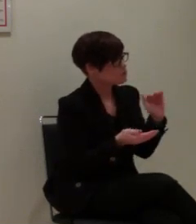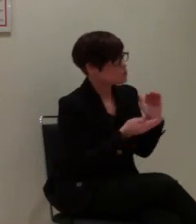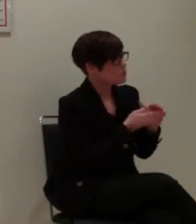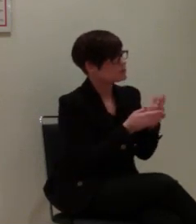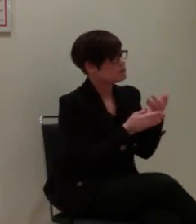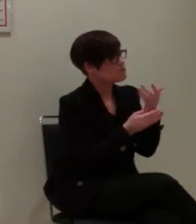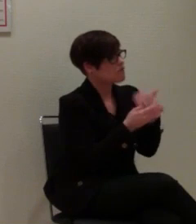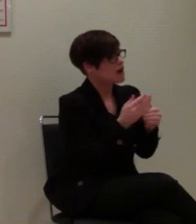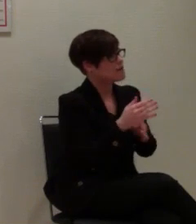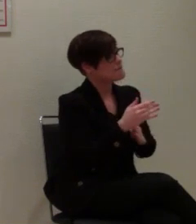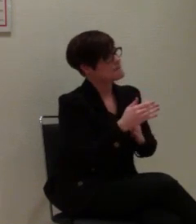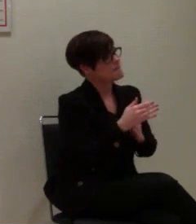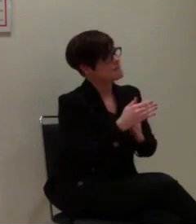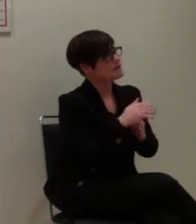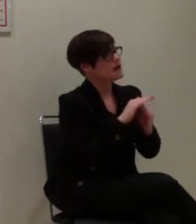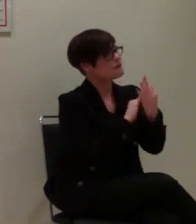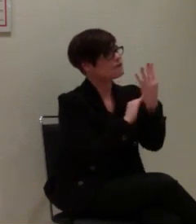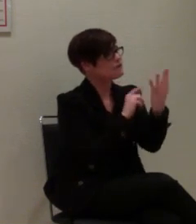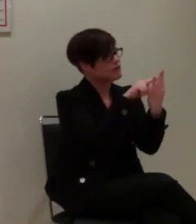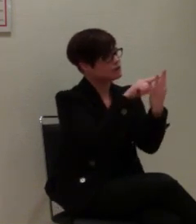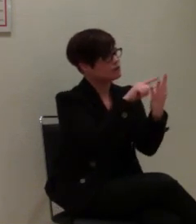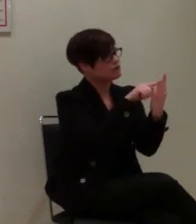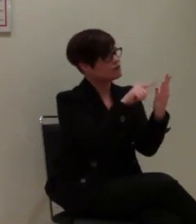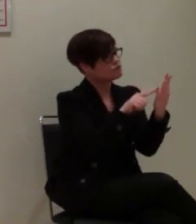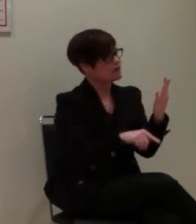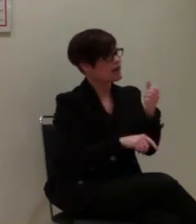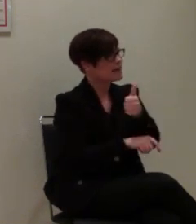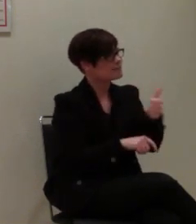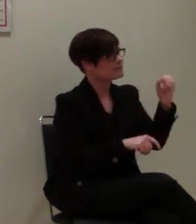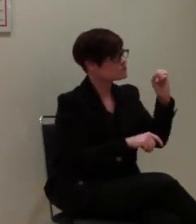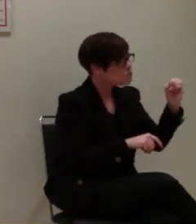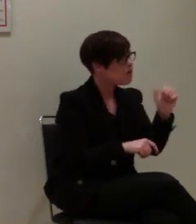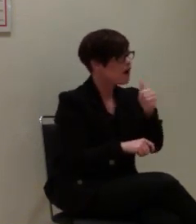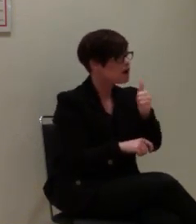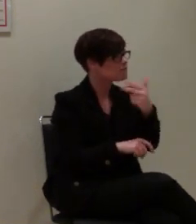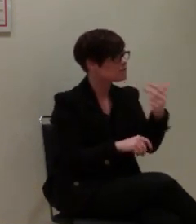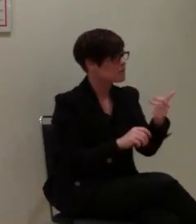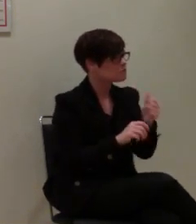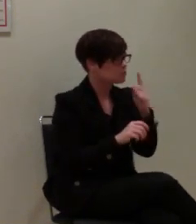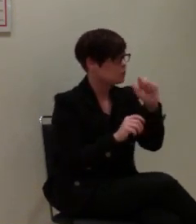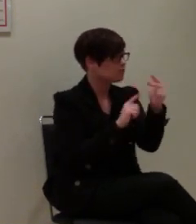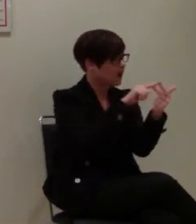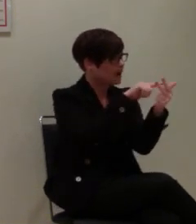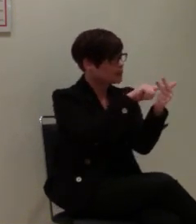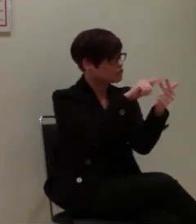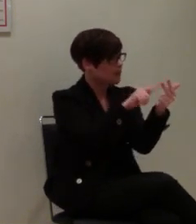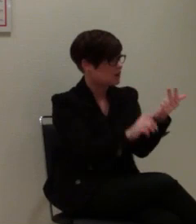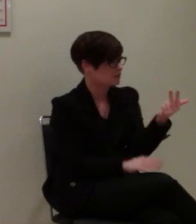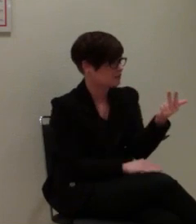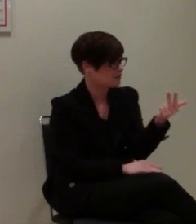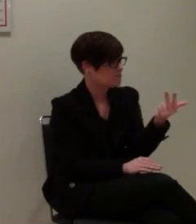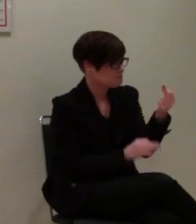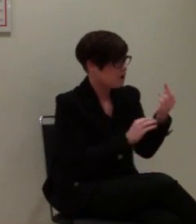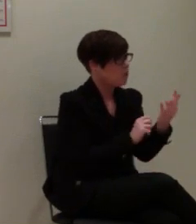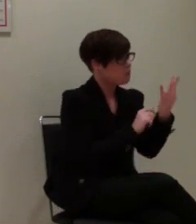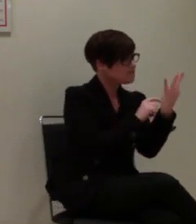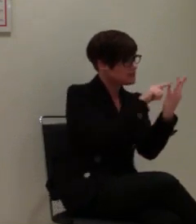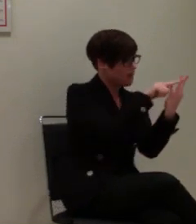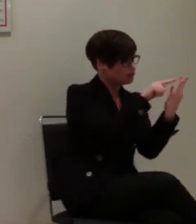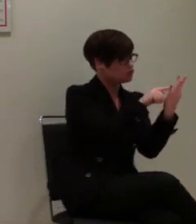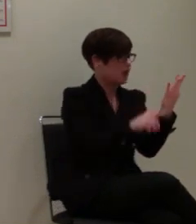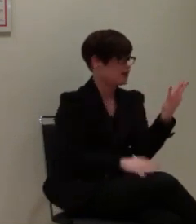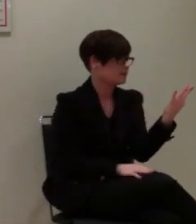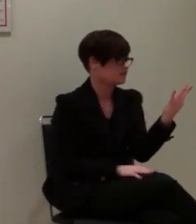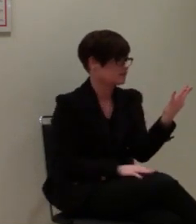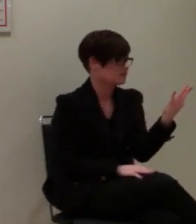vierstellig. Die 110, die 112 sind aber dreistellig. Das heißt, Stand heute ist es